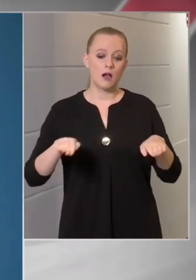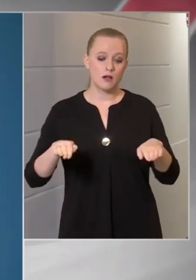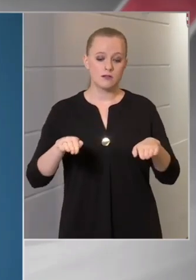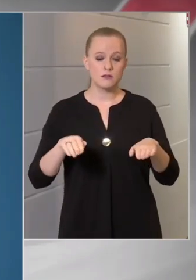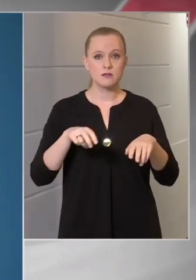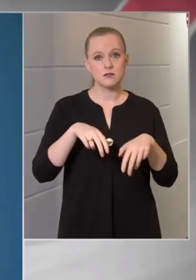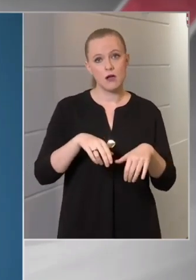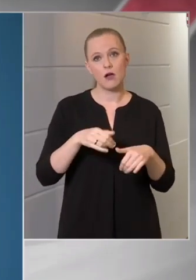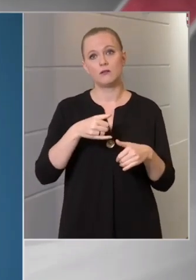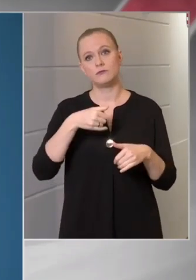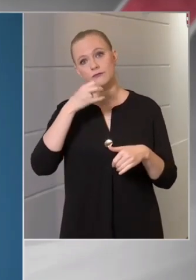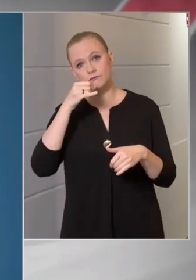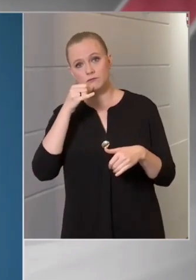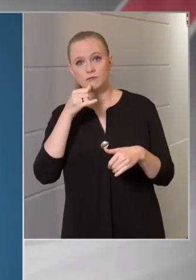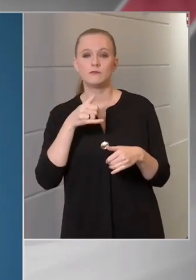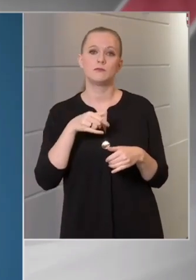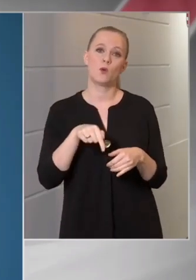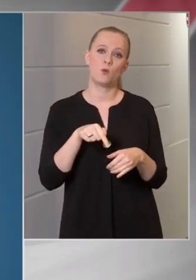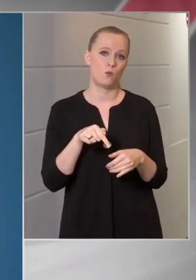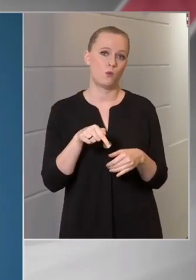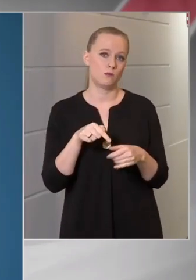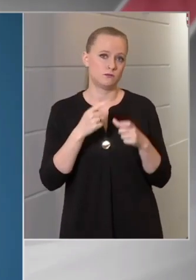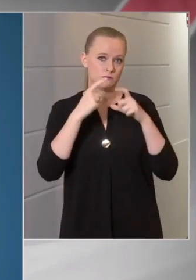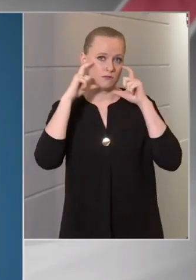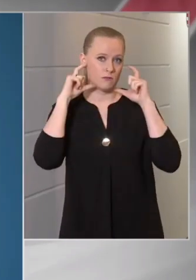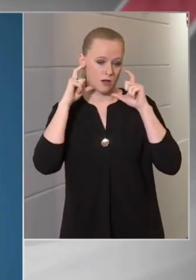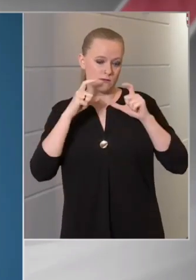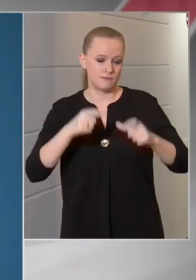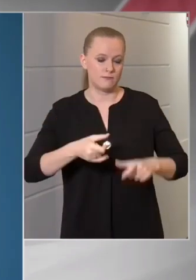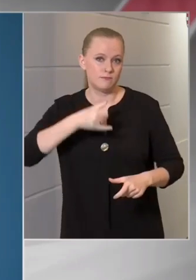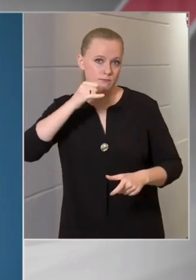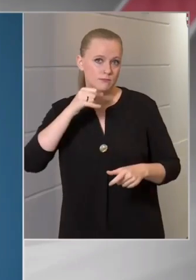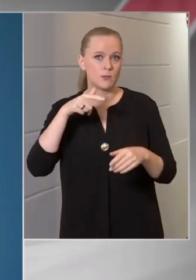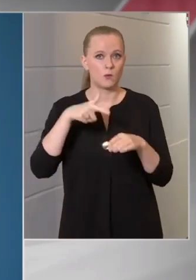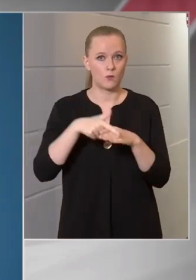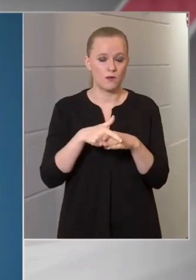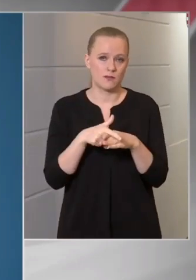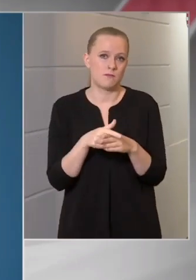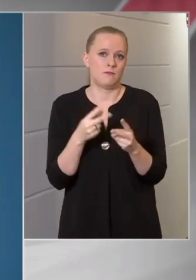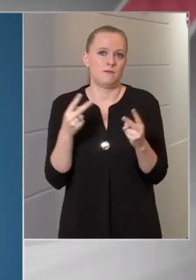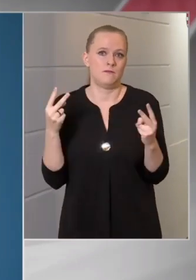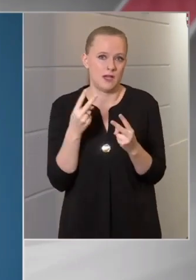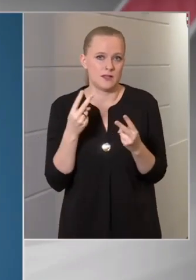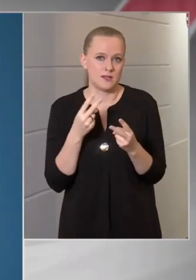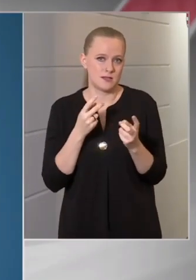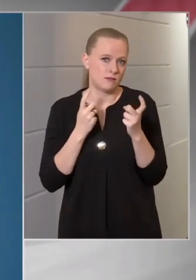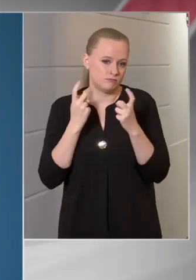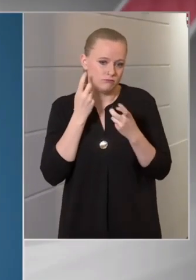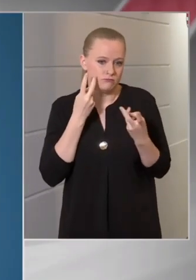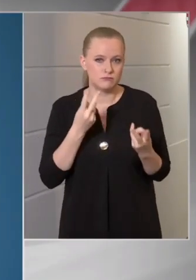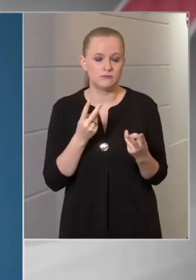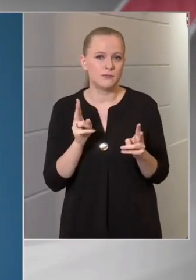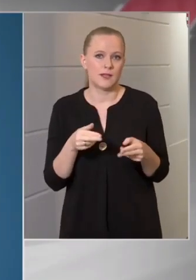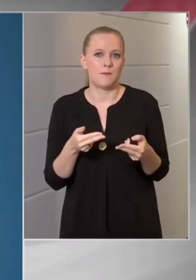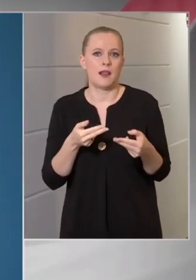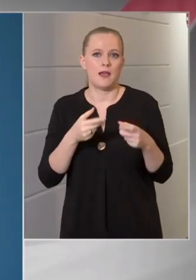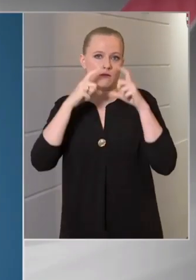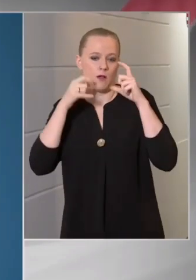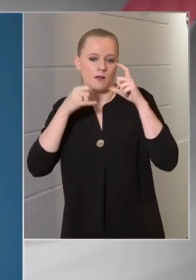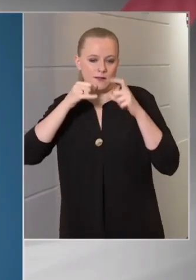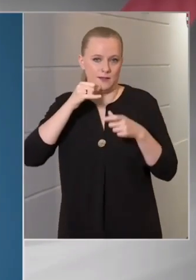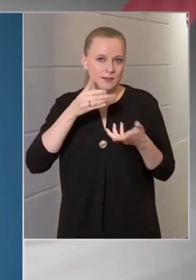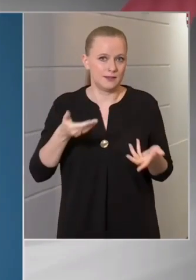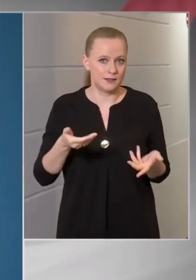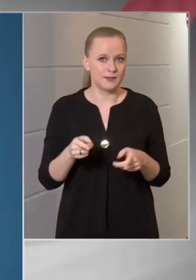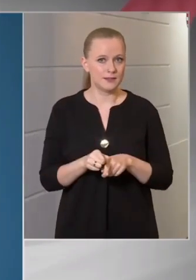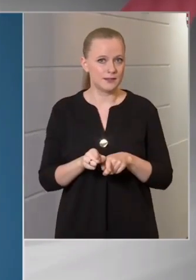nem írja elő természetesen a maszk használatát. A józan ész szerint sem követhető ez a szabály